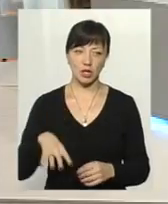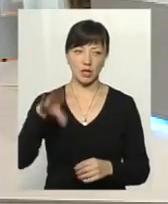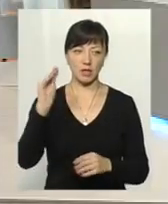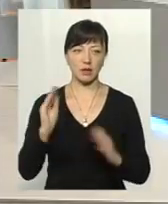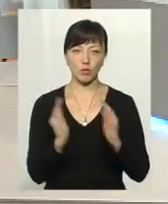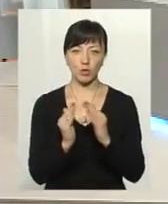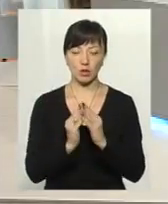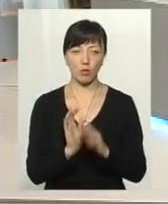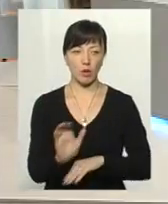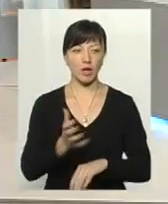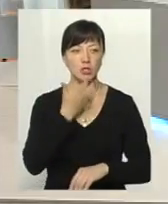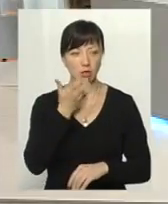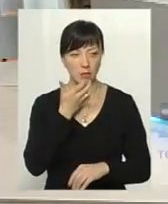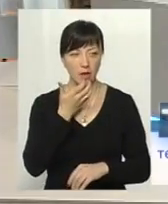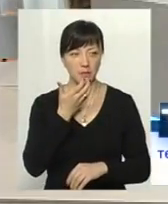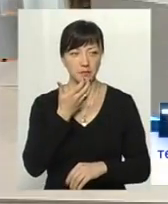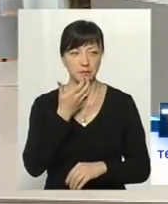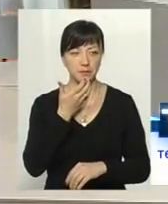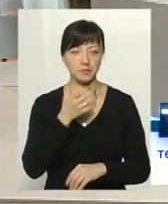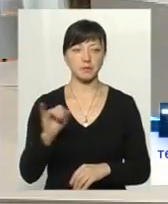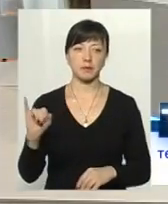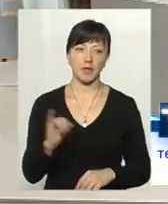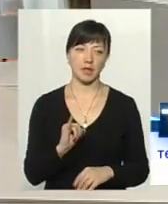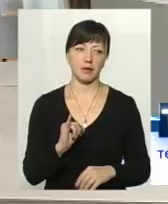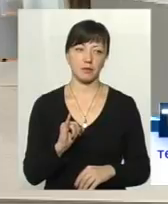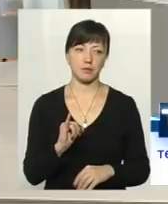подачі тепла і